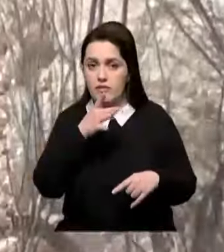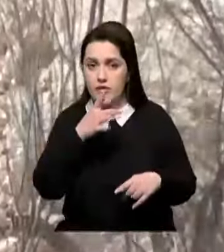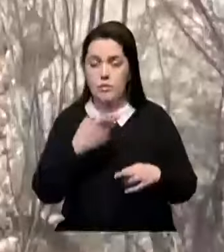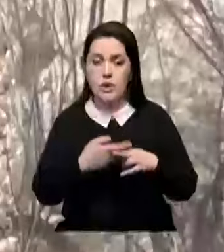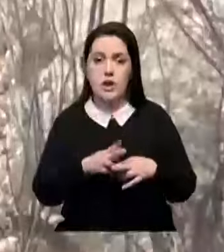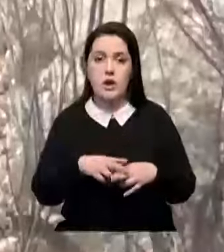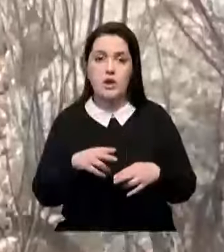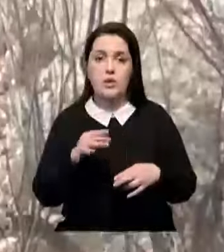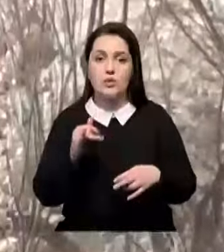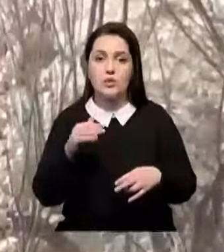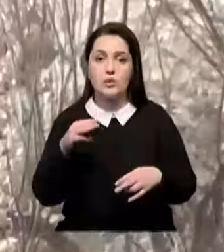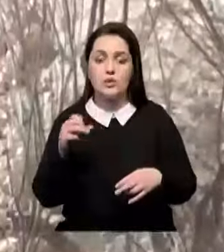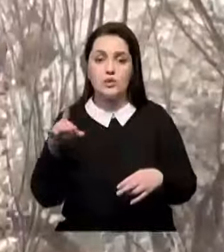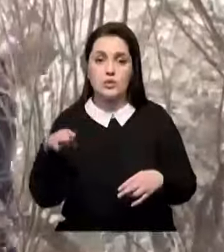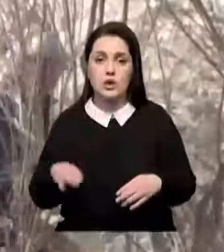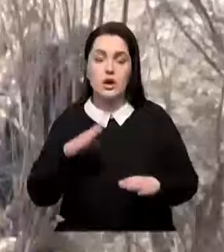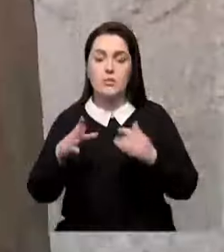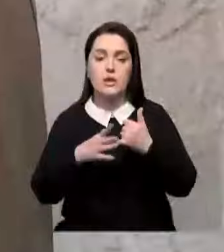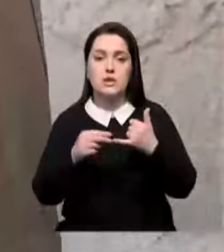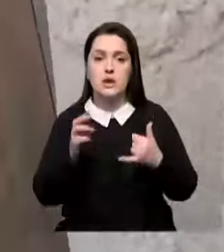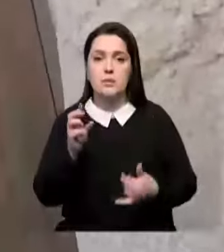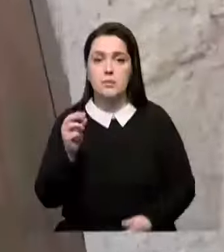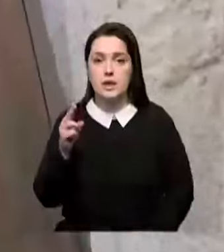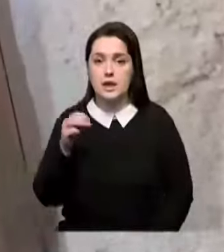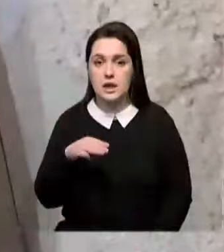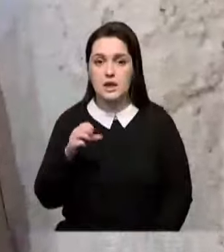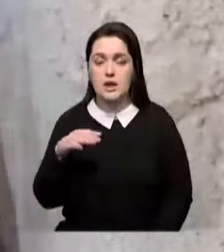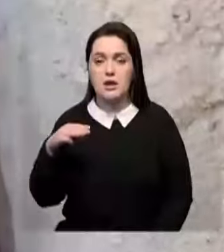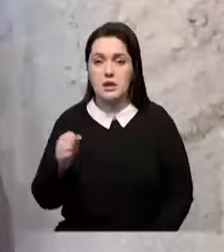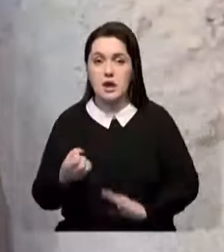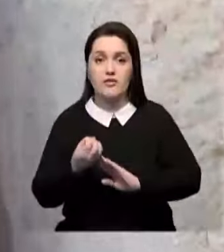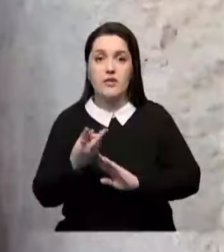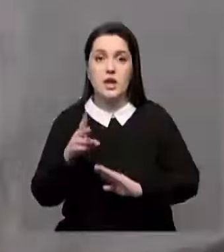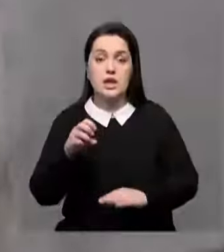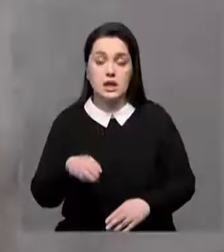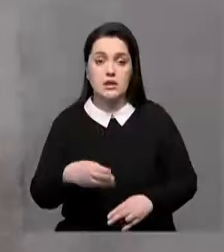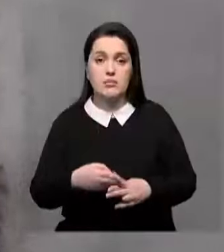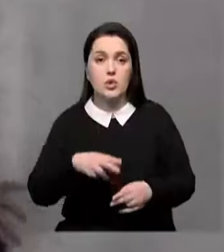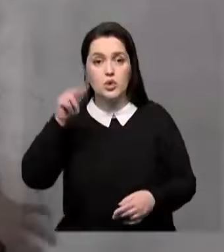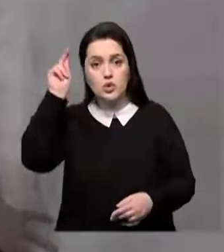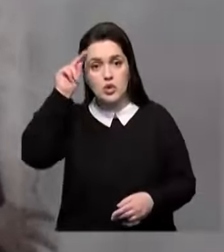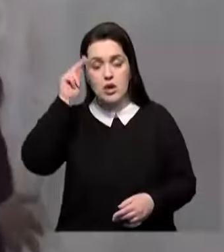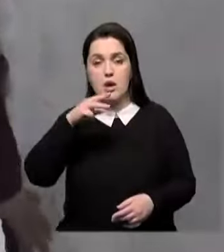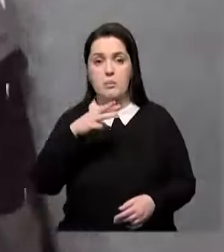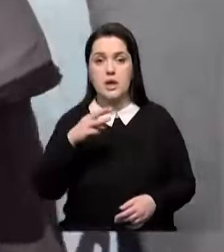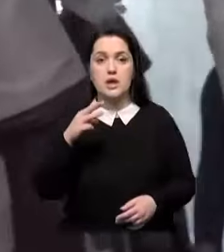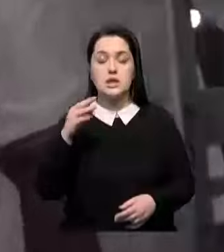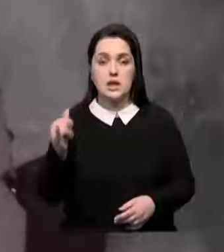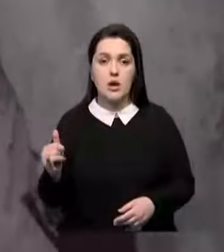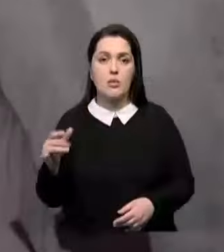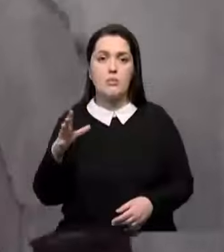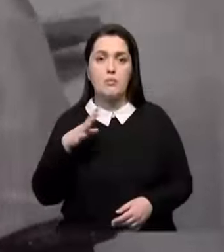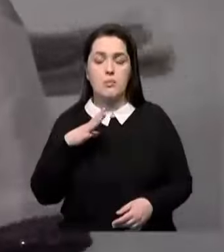друга. На плато Устюрт находится подземная мечеть Беке-Тата. Уже 12 лет Жадара Аксинбай изучает Мангыстау. Она не раз